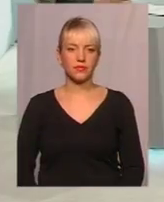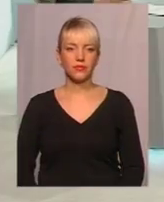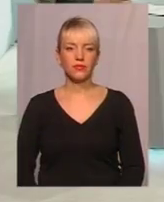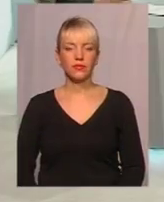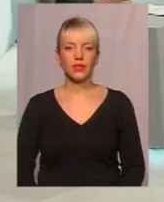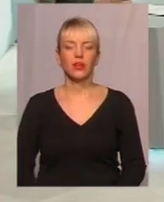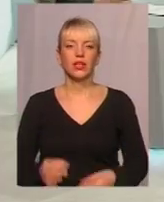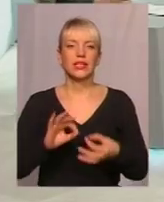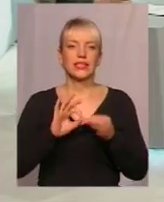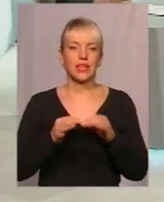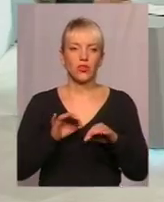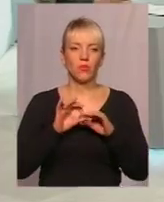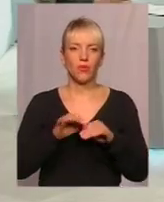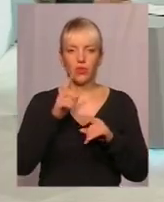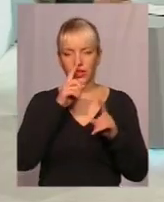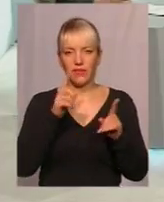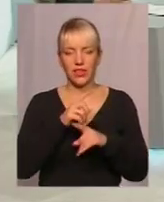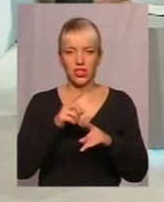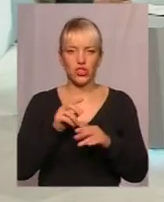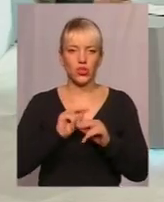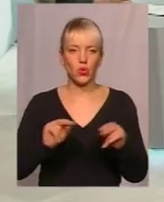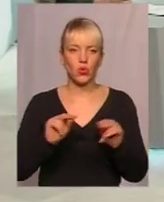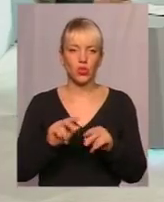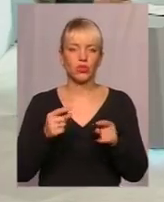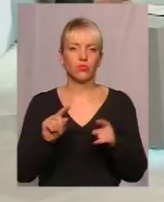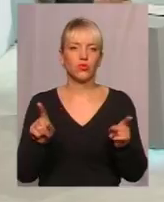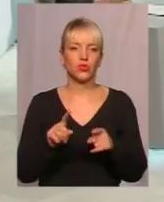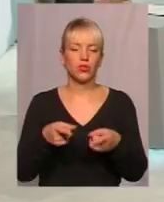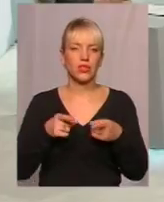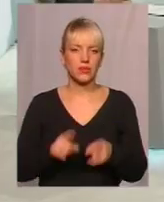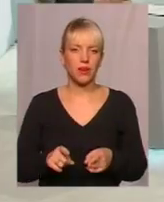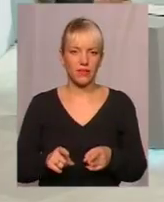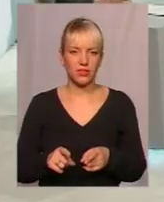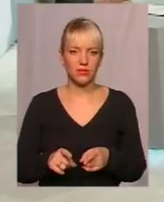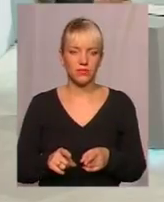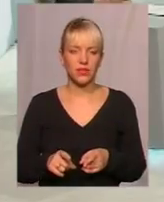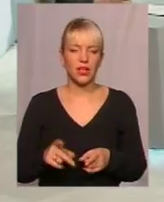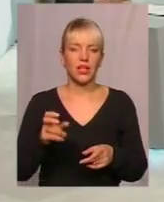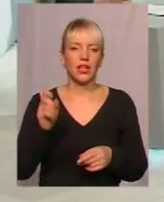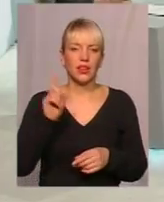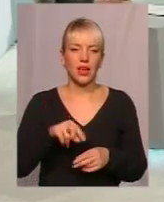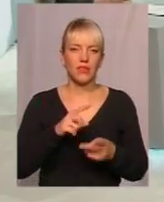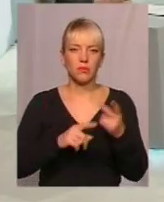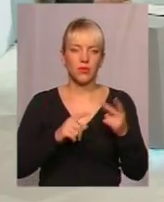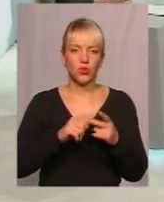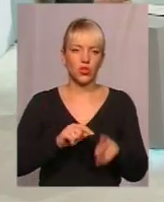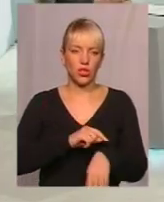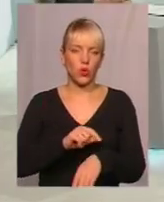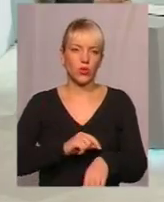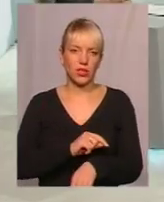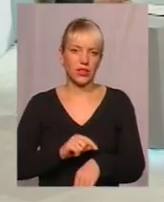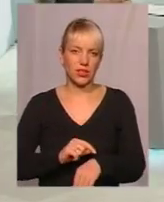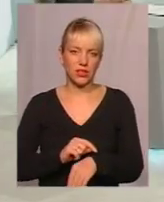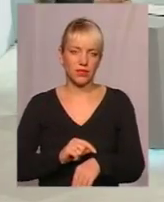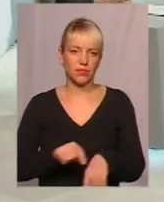досить складно проводити невеличкі уроки через те, что насправді навіть півторигодинних таких